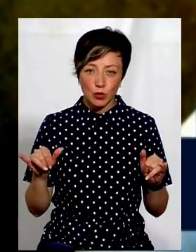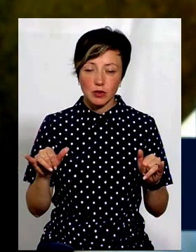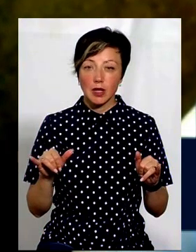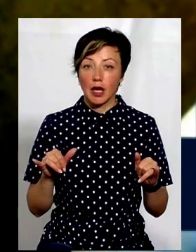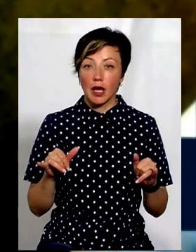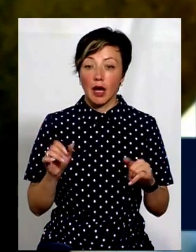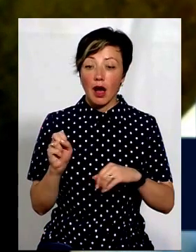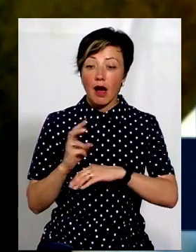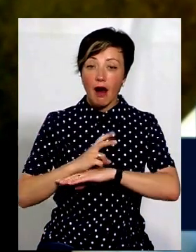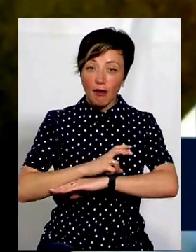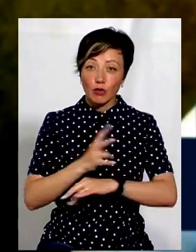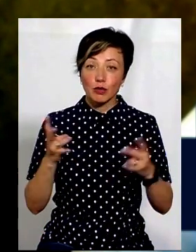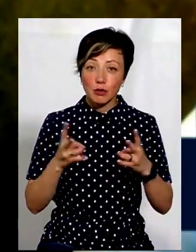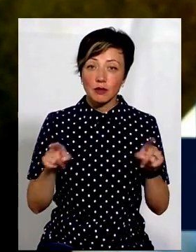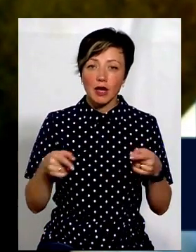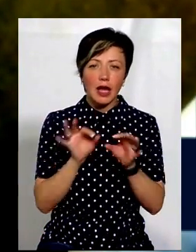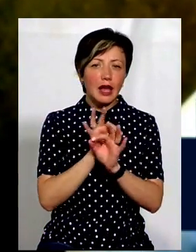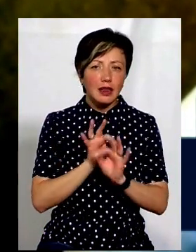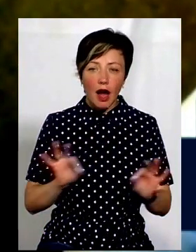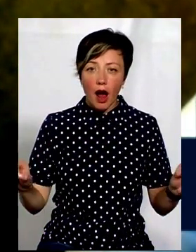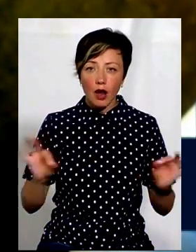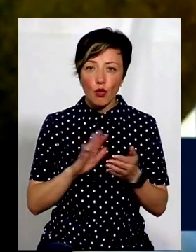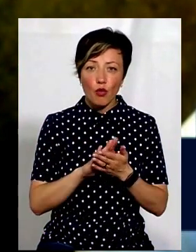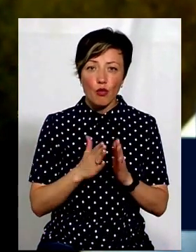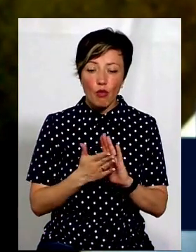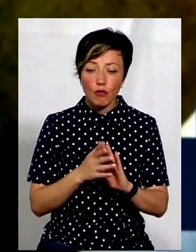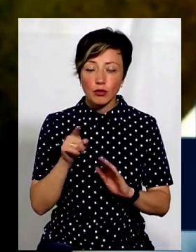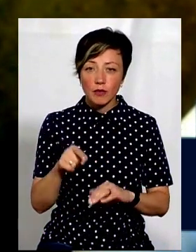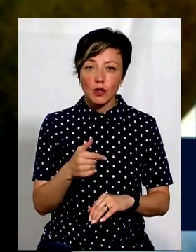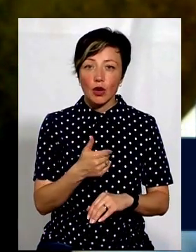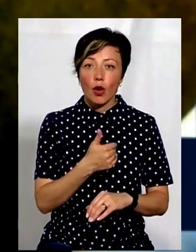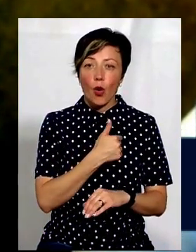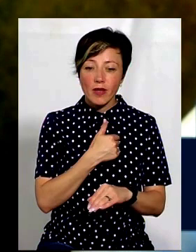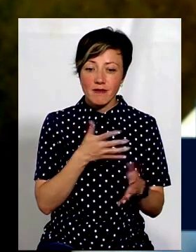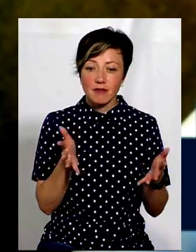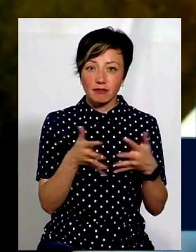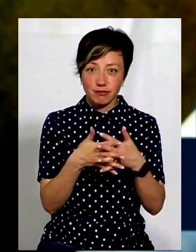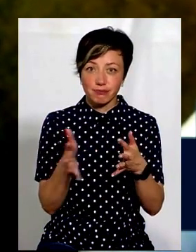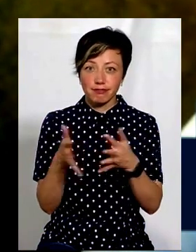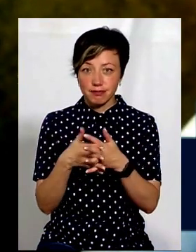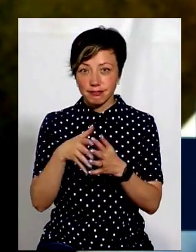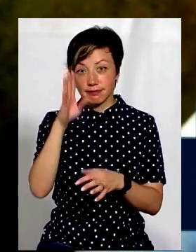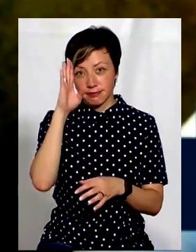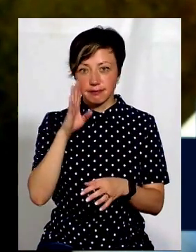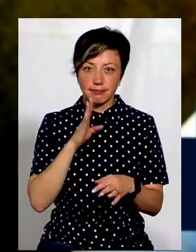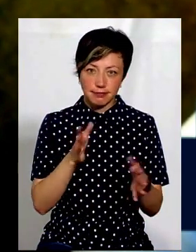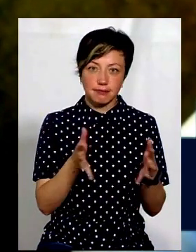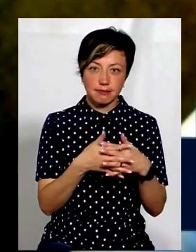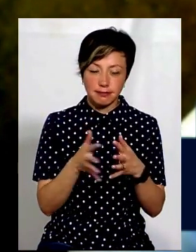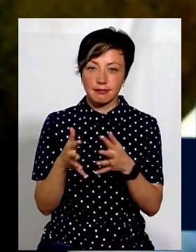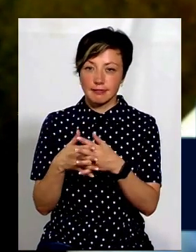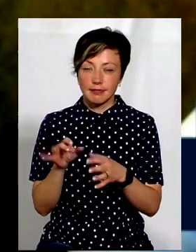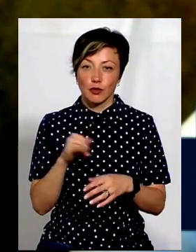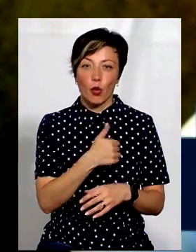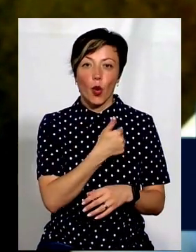Адже, равлику потрібно створити ідеальні умови для того, щоб він хотів спарюватися, і для